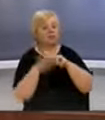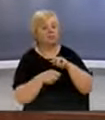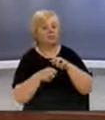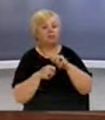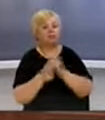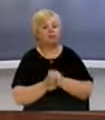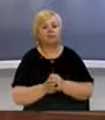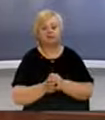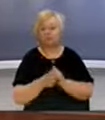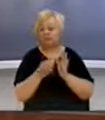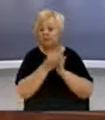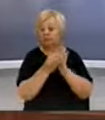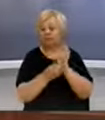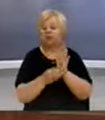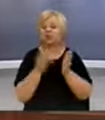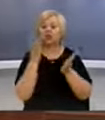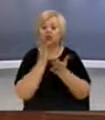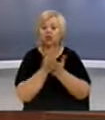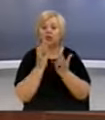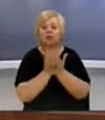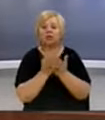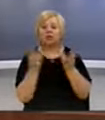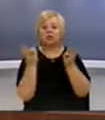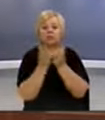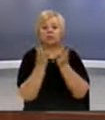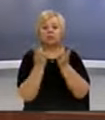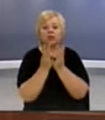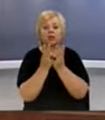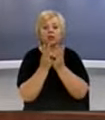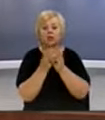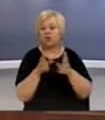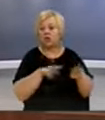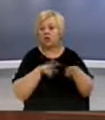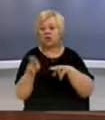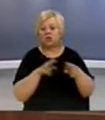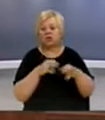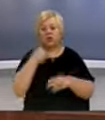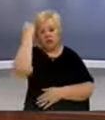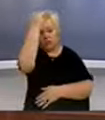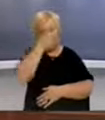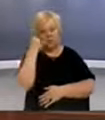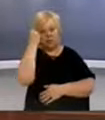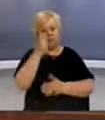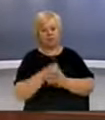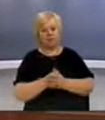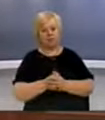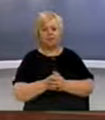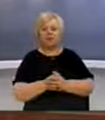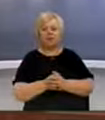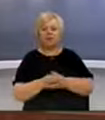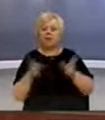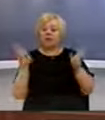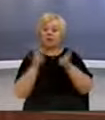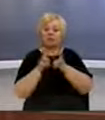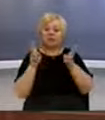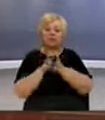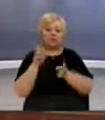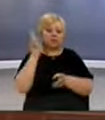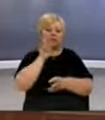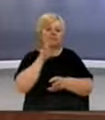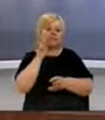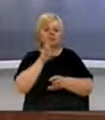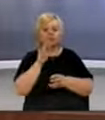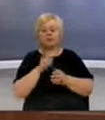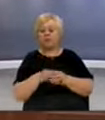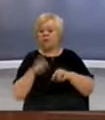për këtë kriterëve, por gjithmoni harmonizuar me kriterët për gjyshtarë në Republikë në Kosovës. Kemi thjeshtuar procedurat për seleksionimin e